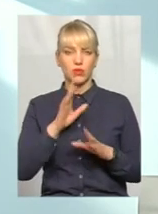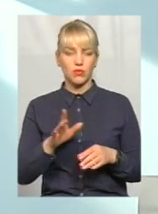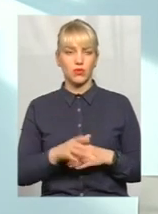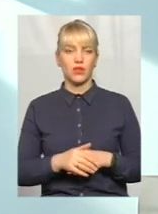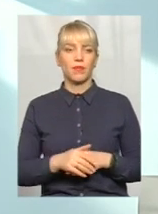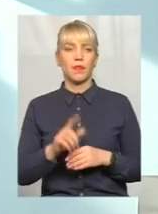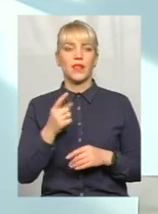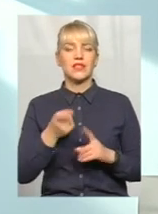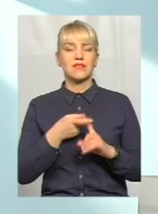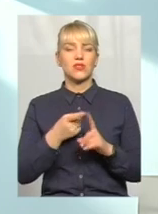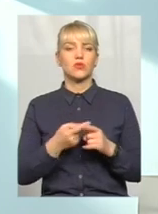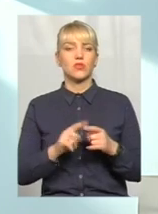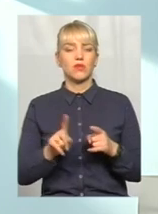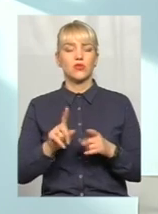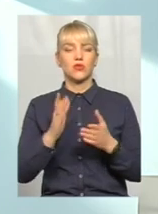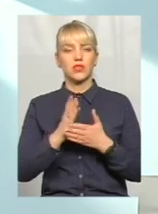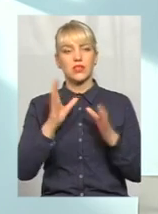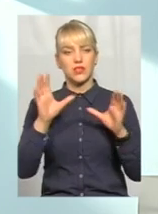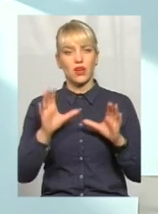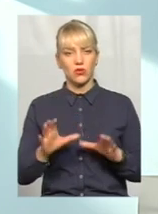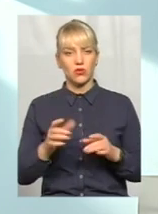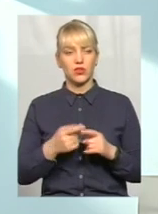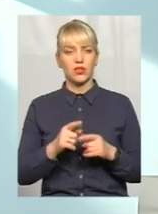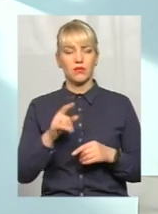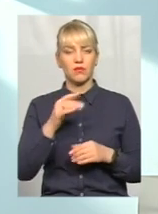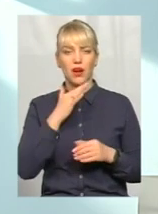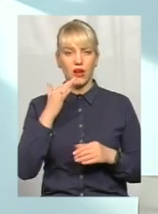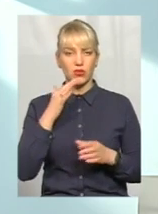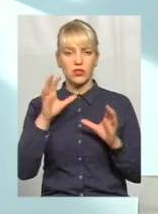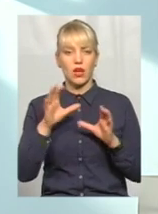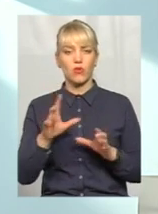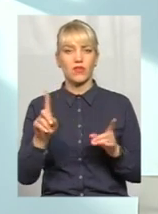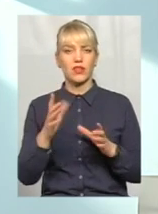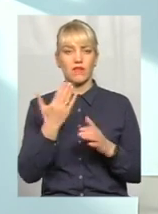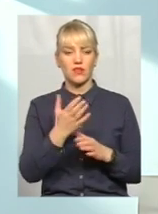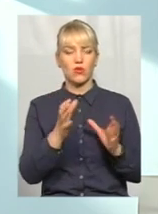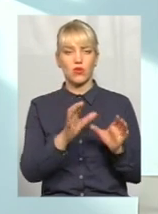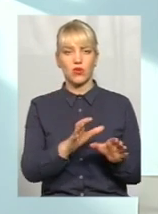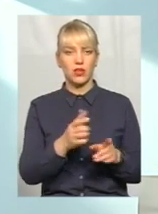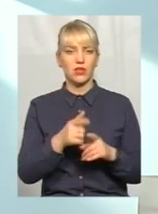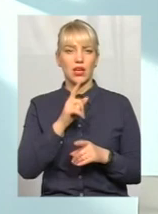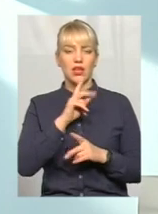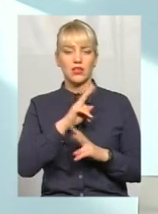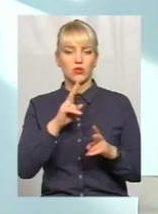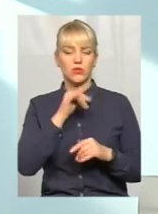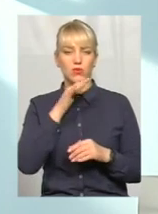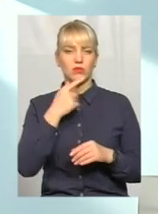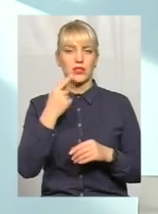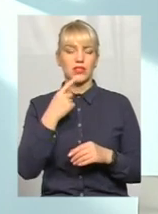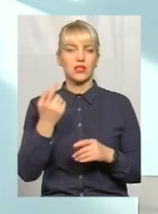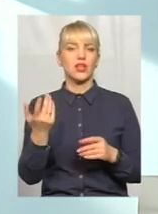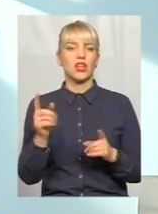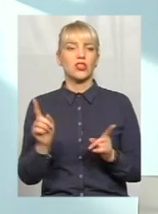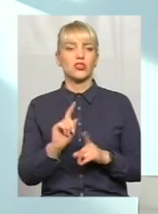в зв'язку з тим, що є купа законів, які вас охороняють. Ми ніколи не маємо права сказати, що, наприклад,